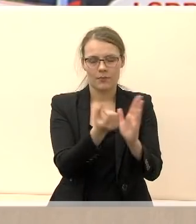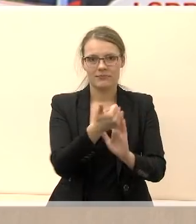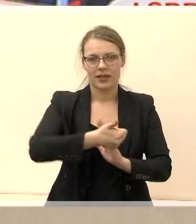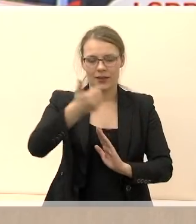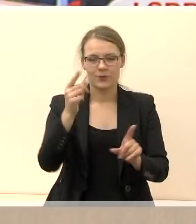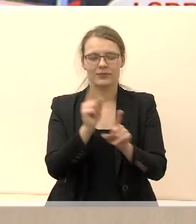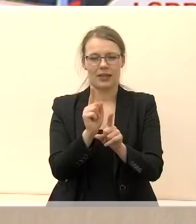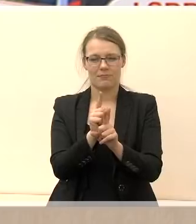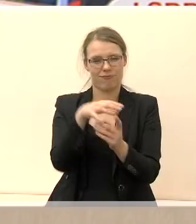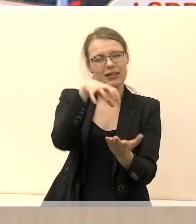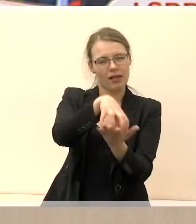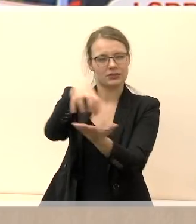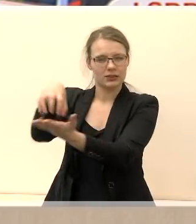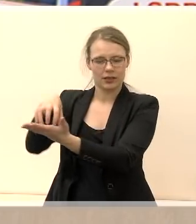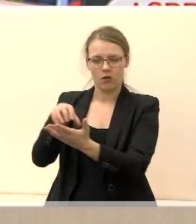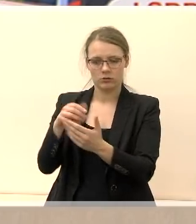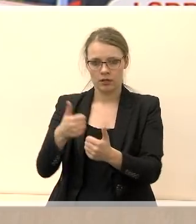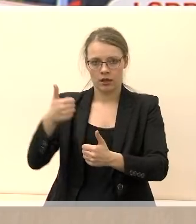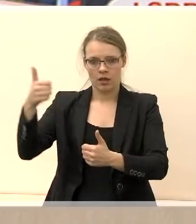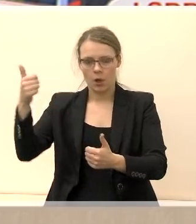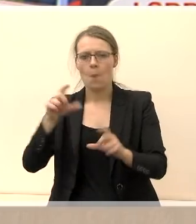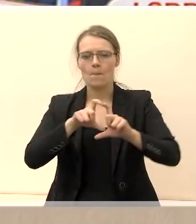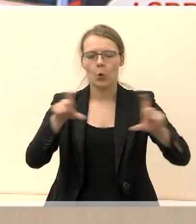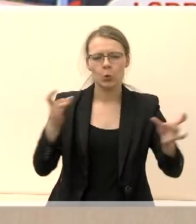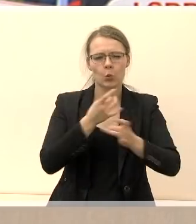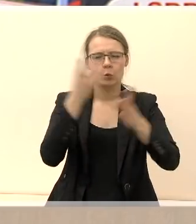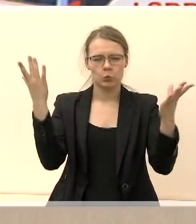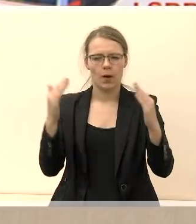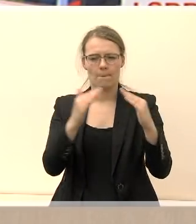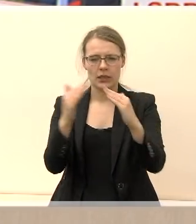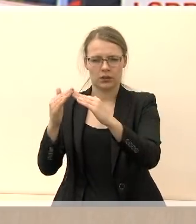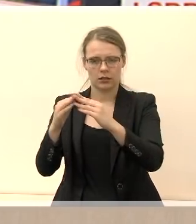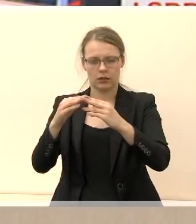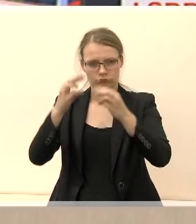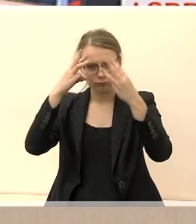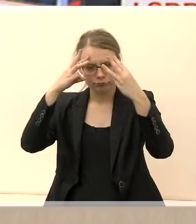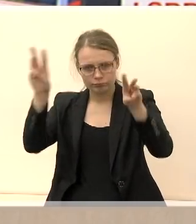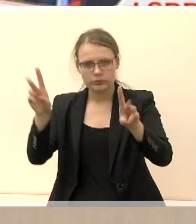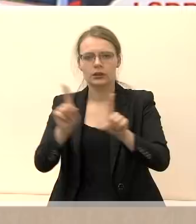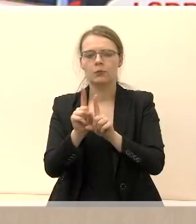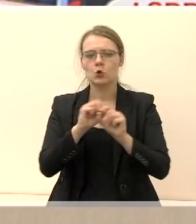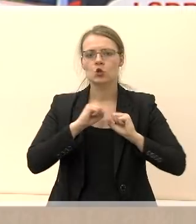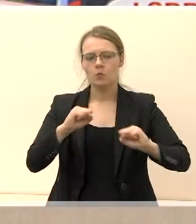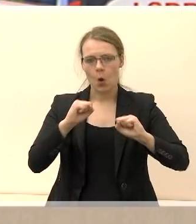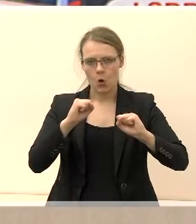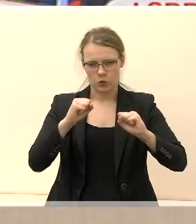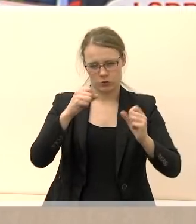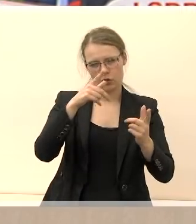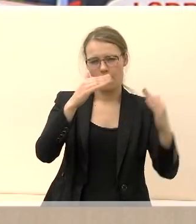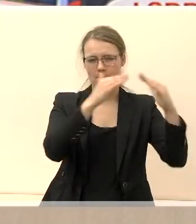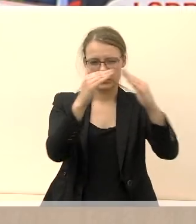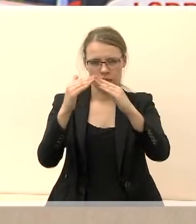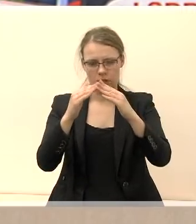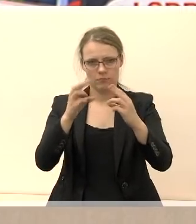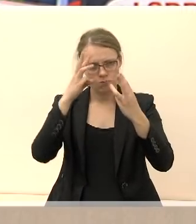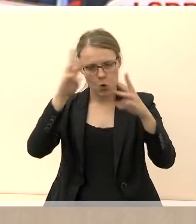įsteigos, modernėja mokyklos, kultūros įsteigos, sporto įsteigos, tam paprieinamos. Tai bendro